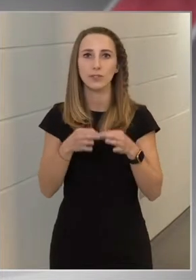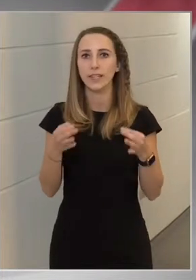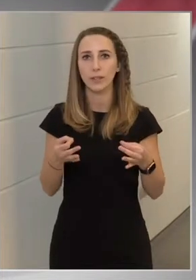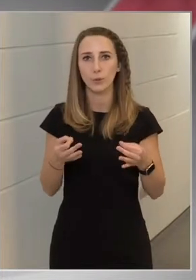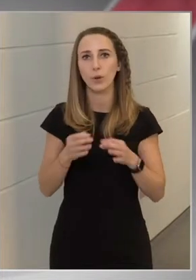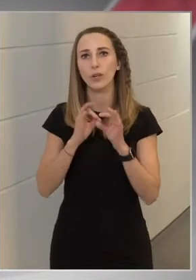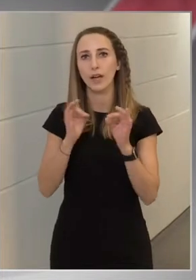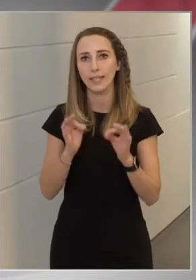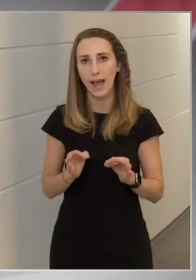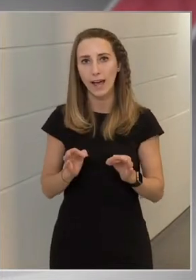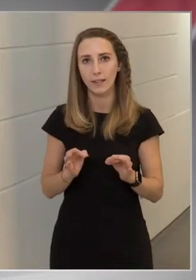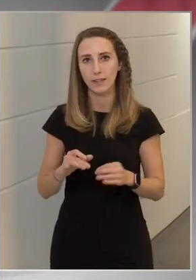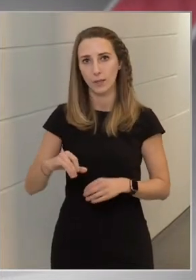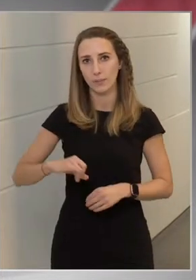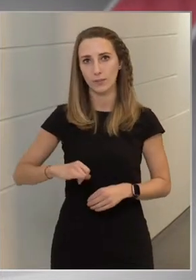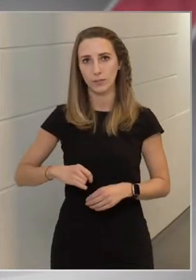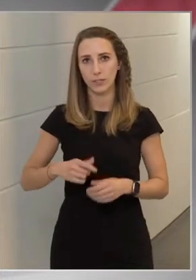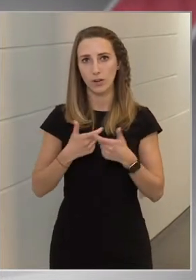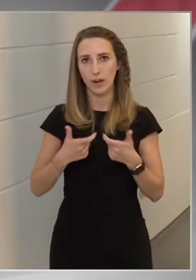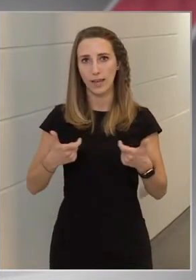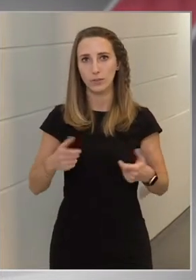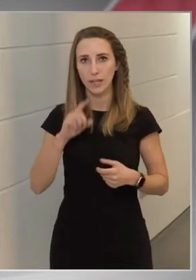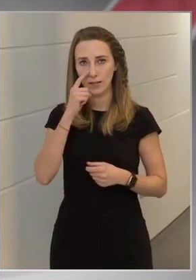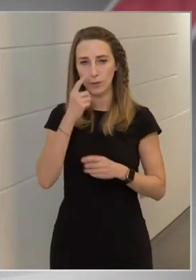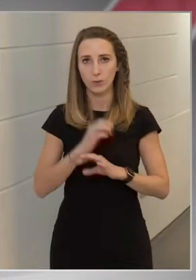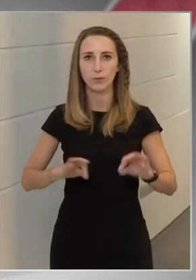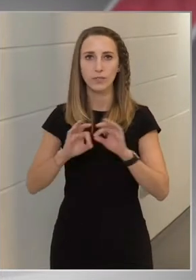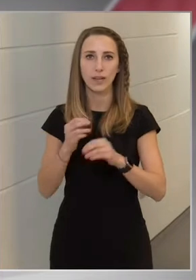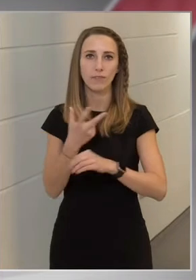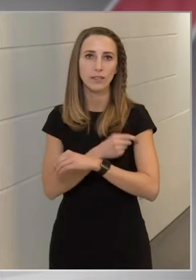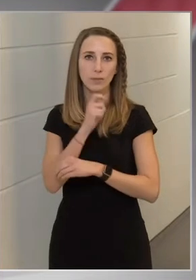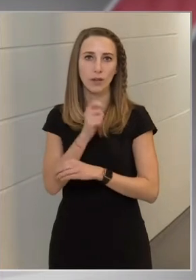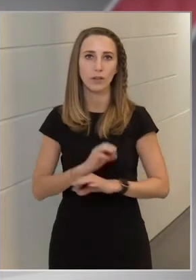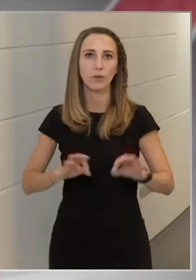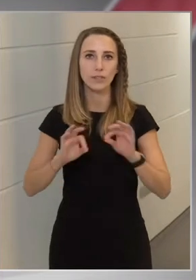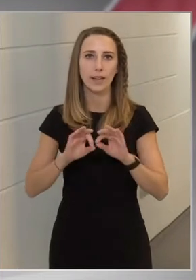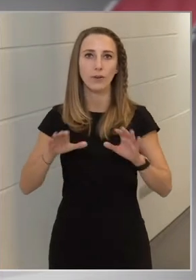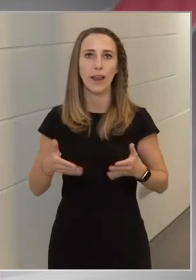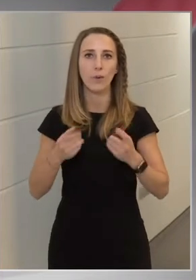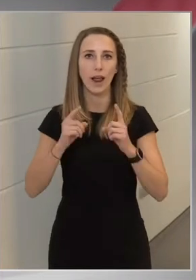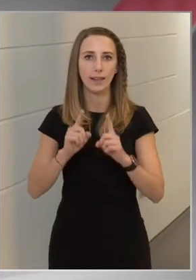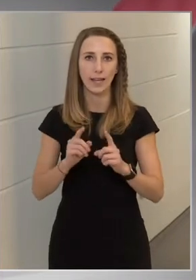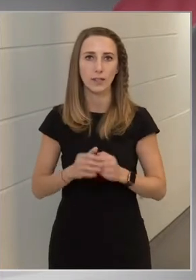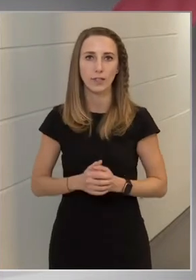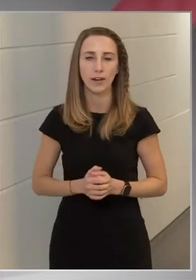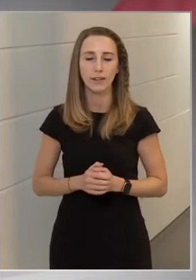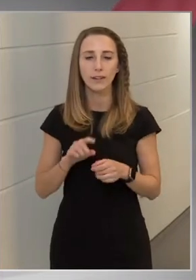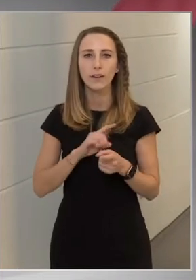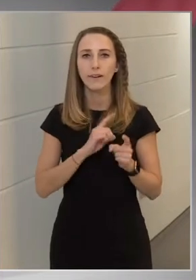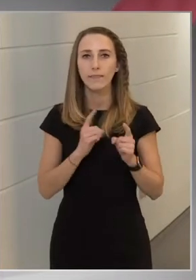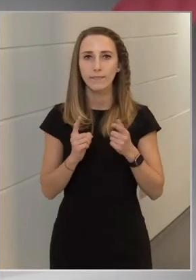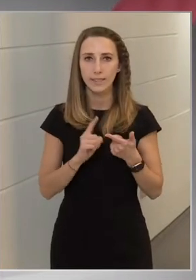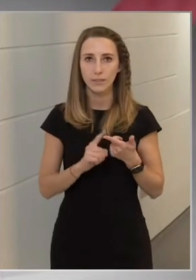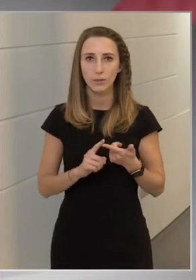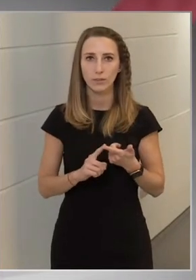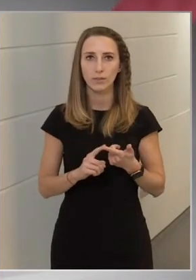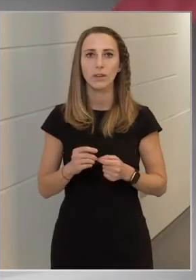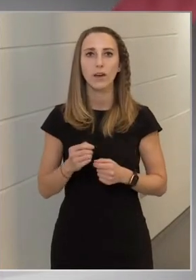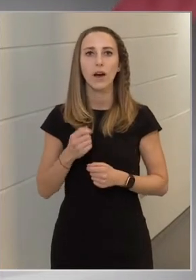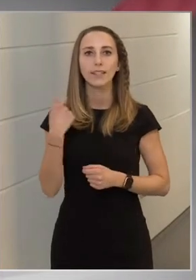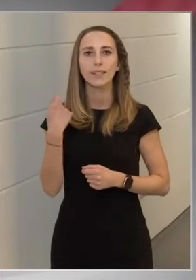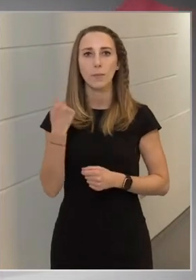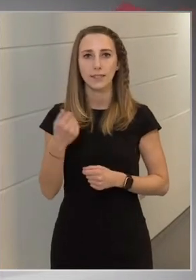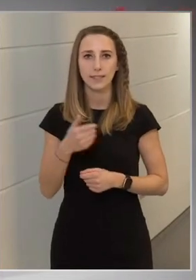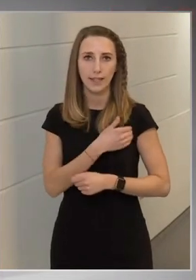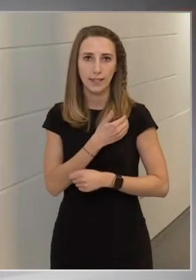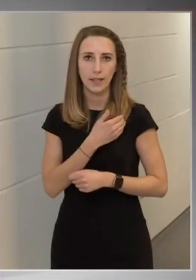arra, hogy ez a gyár biztosítsa a lehetőséget szoroszországi vakcina magyarországi előállítására. Viszont a Debreceni